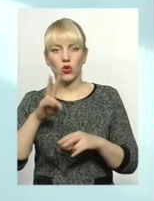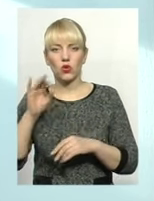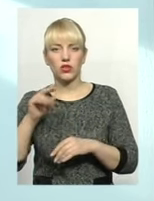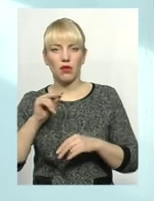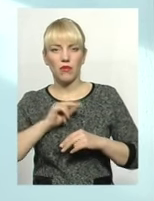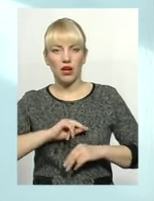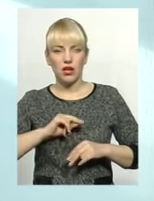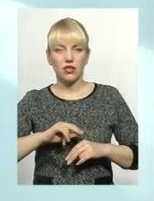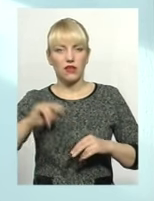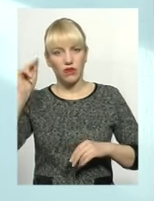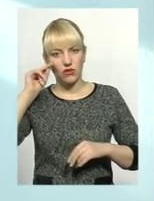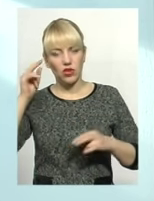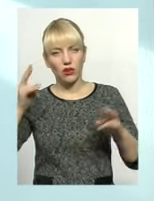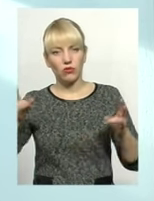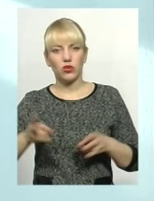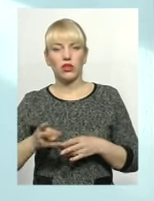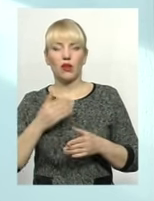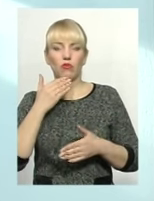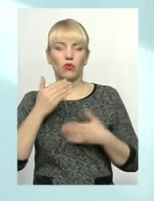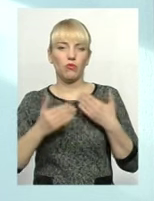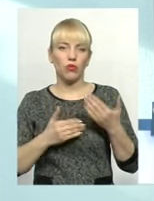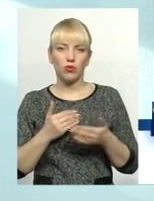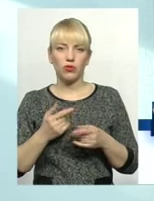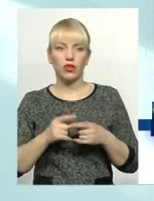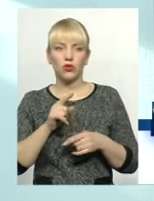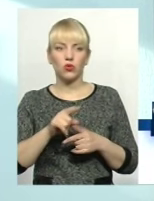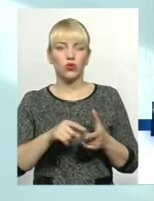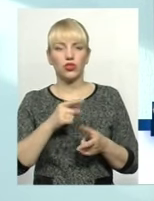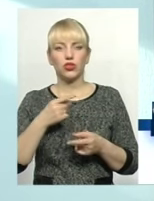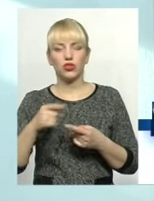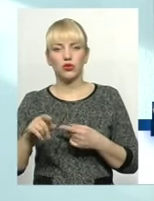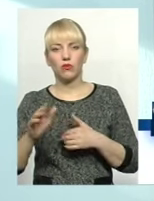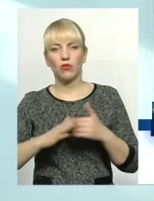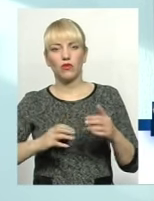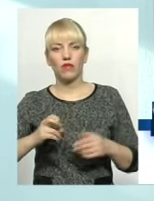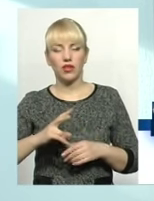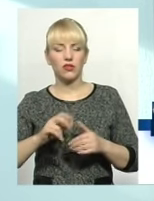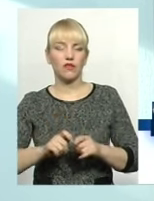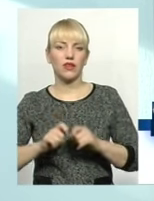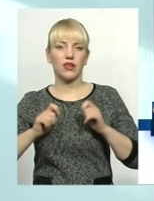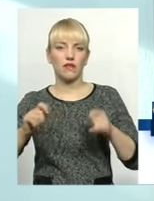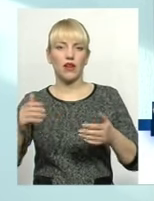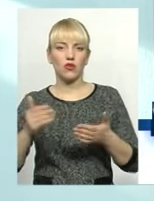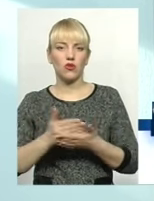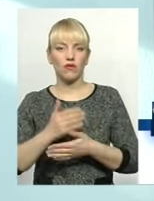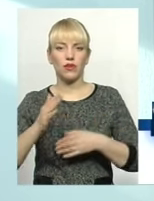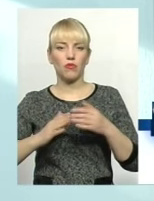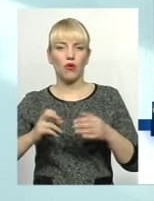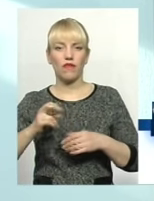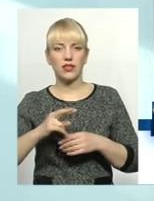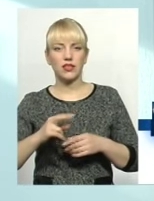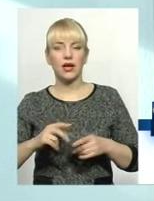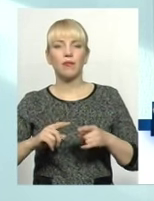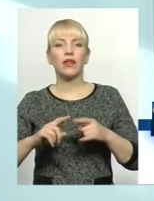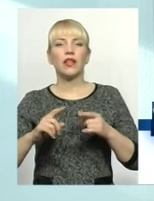вивчають потребу, вивчають попит на ту чи іншу професію і відповідно відкривають нові професії. Для чого